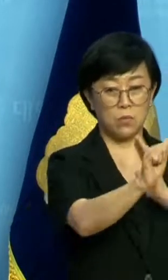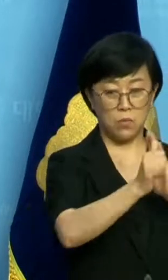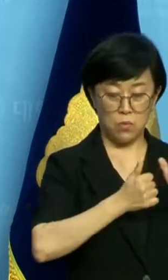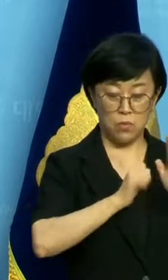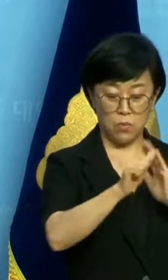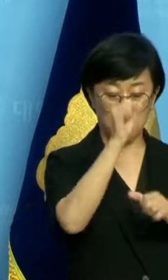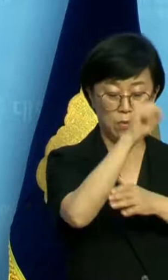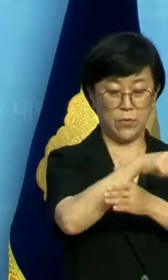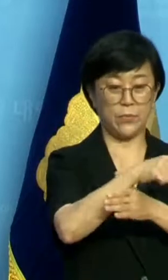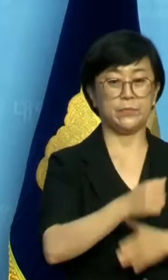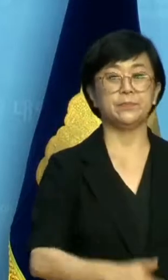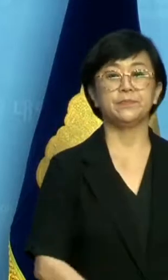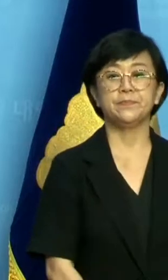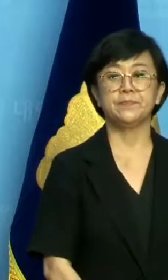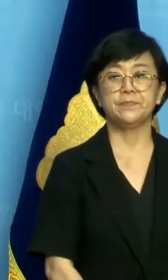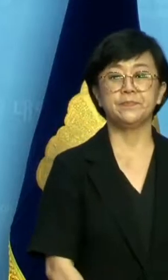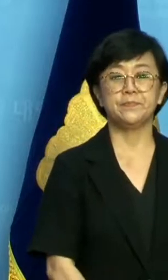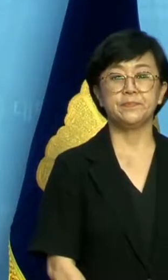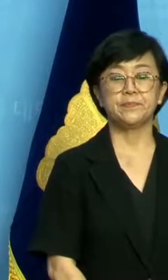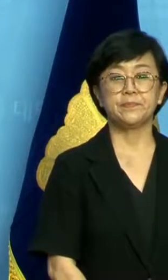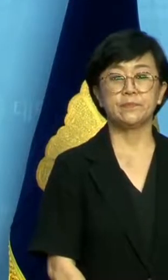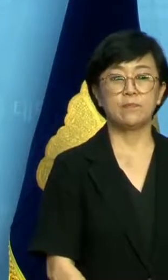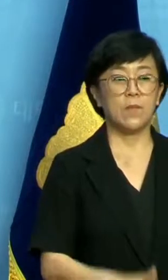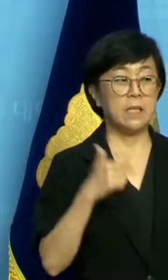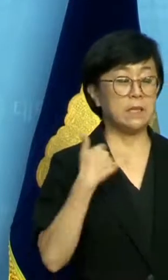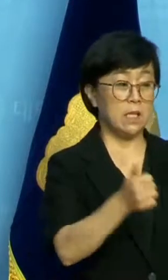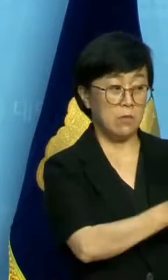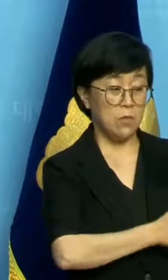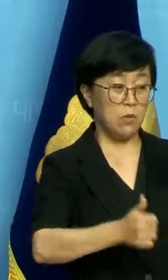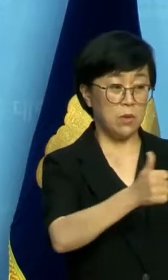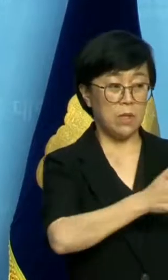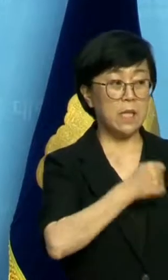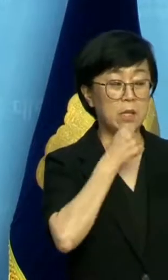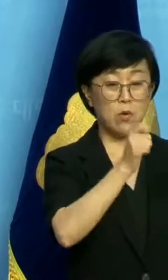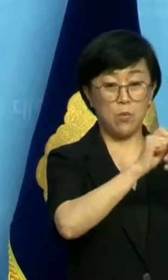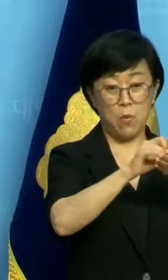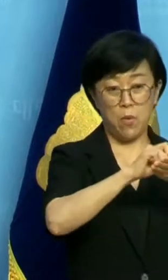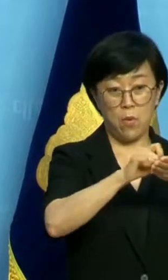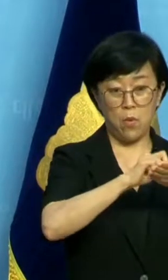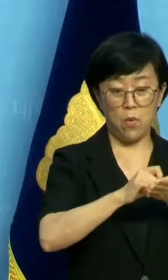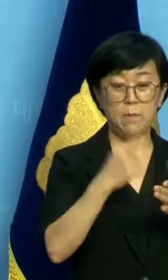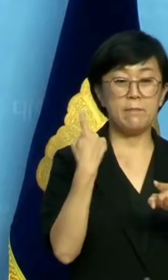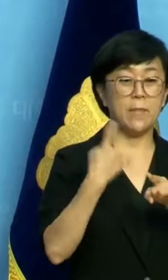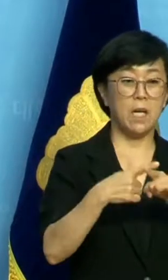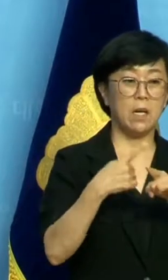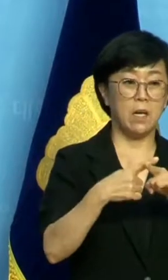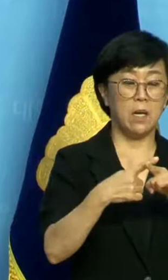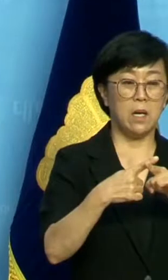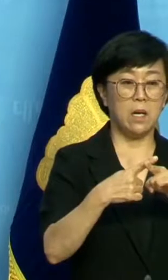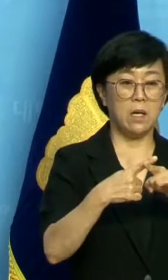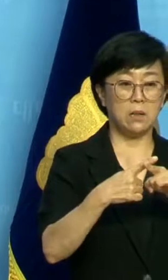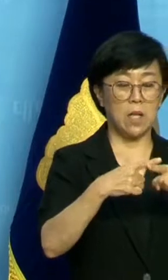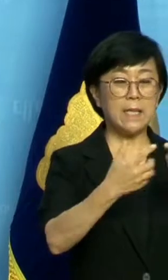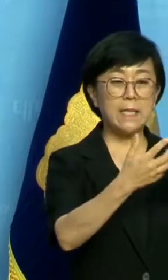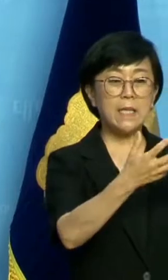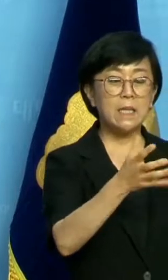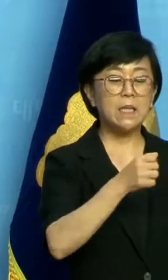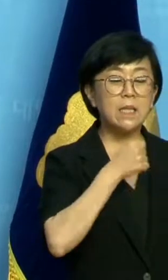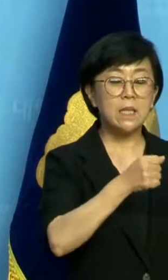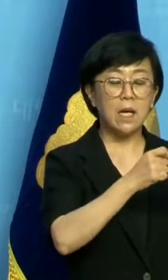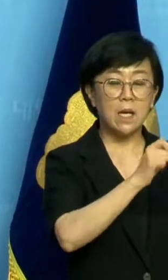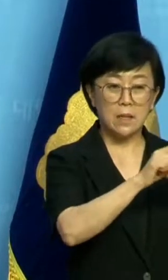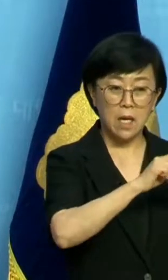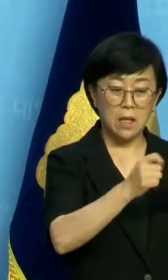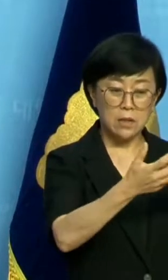허용하겠습니다 상임위 취재도 원칙적으로 풀 기자단을 운영하기로